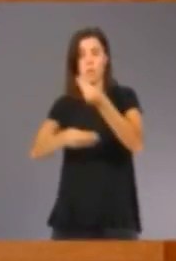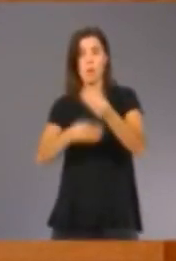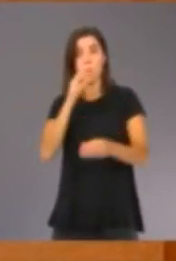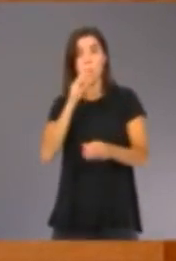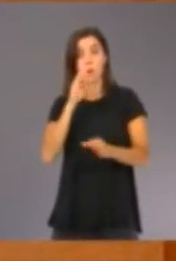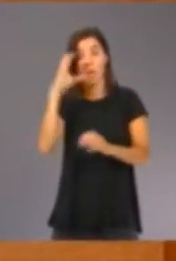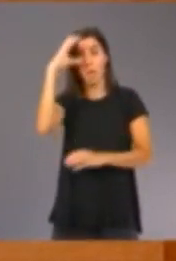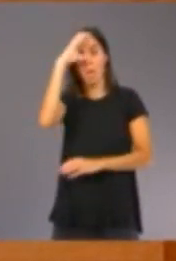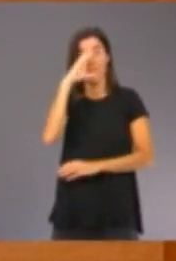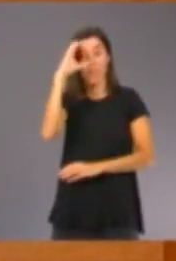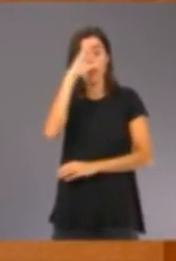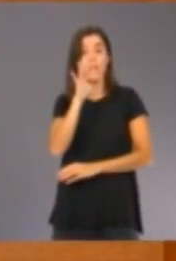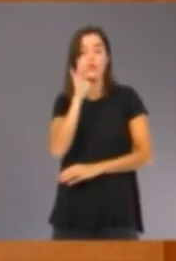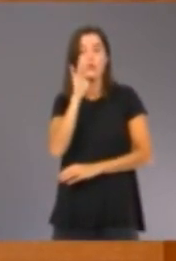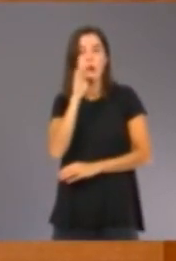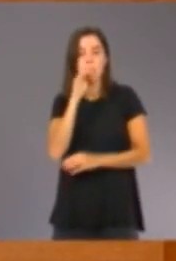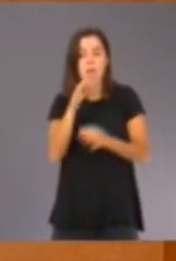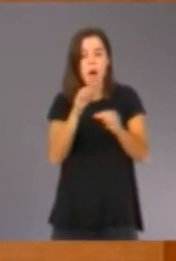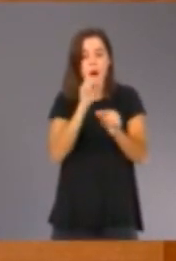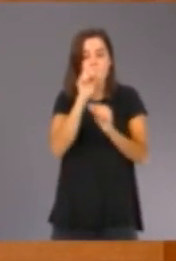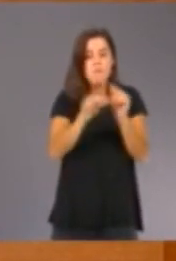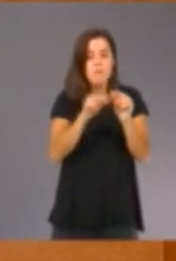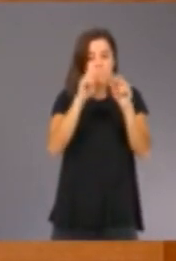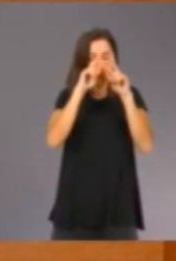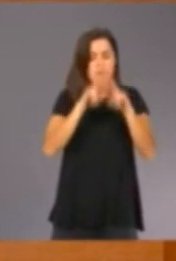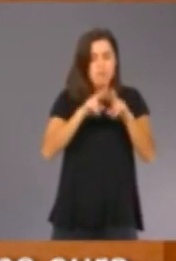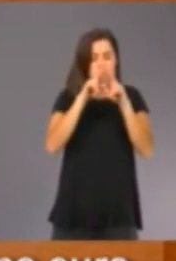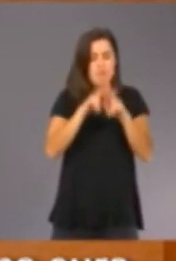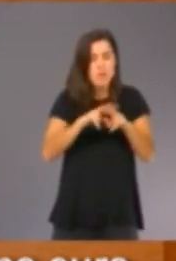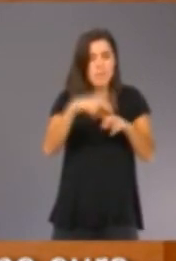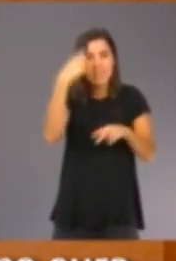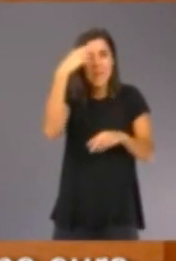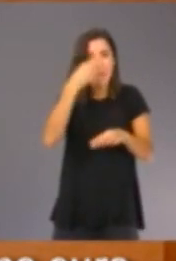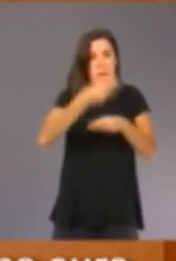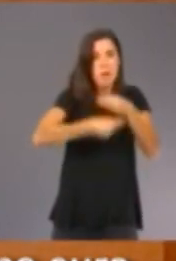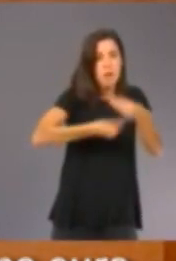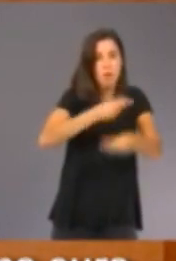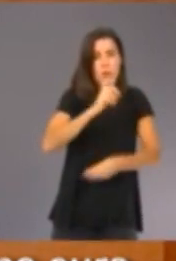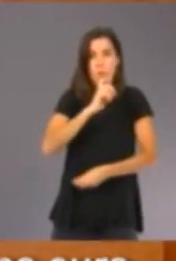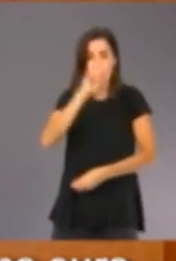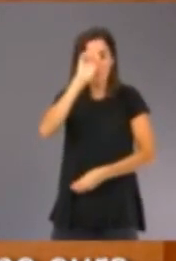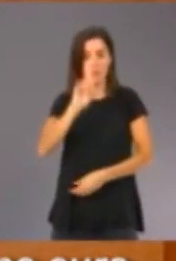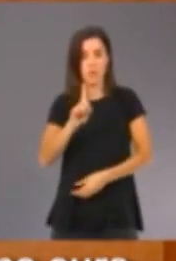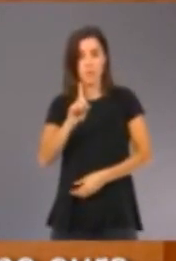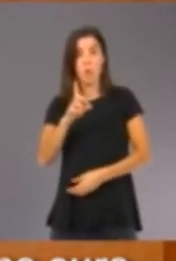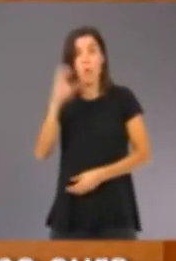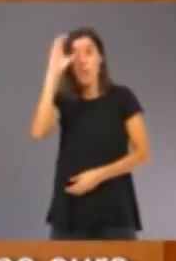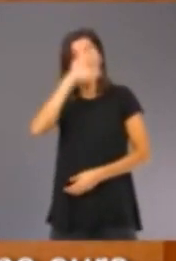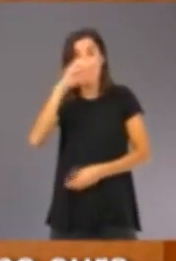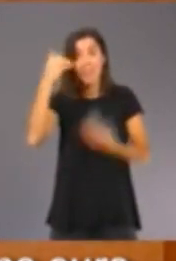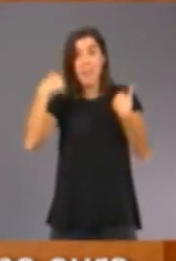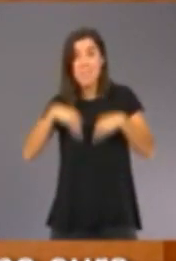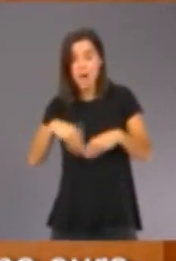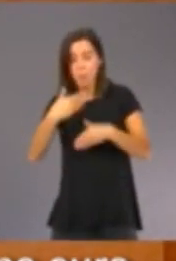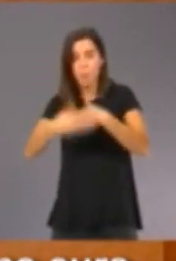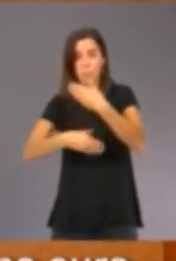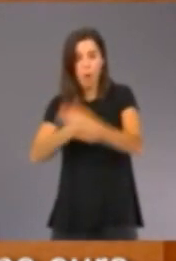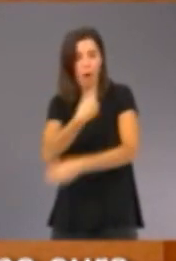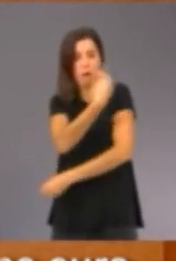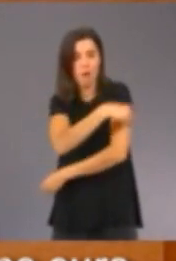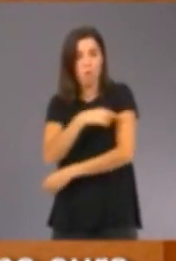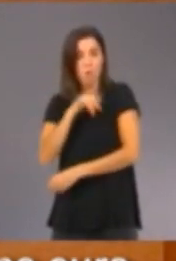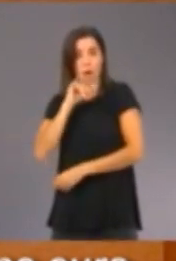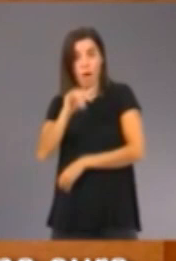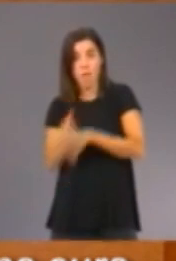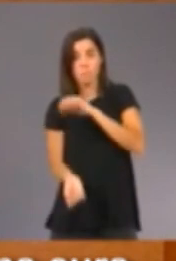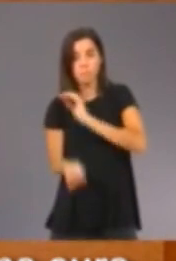encara no coneix com funciona aquest virus. i a la mesura que la ciència avance, que tingueu una cura o que tingueu una vacuna,